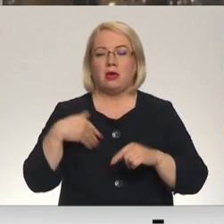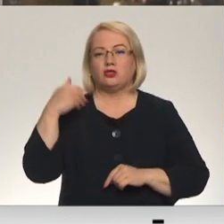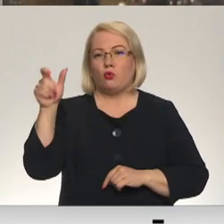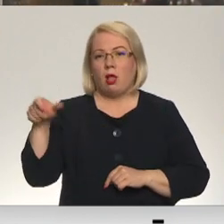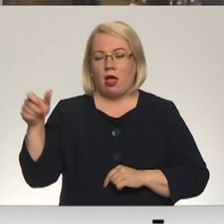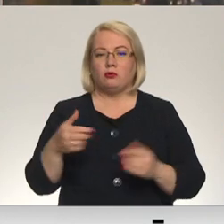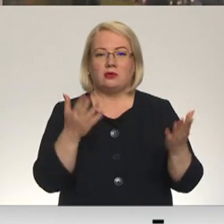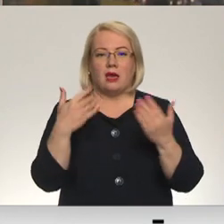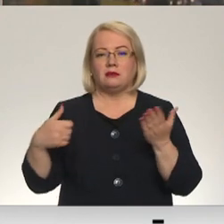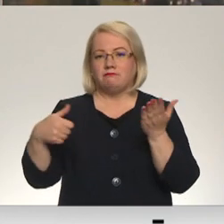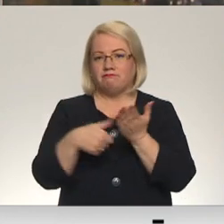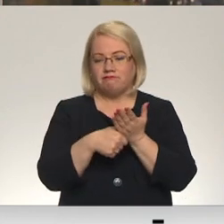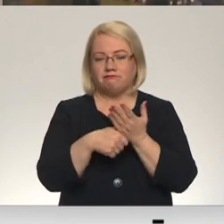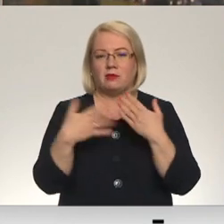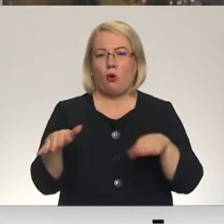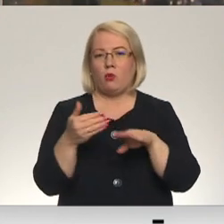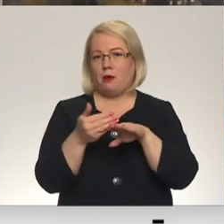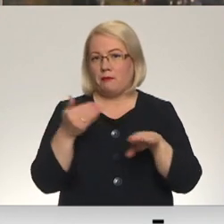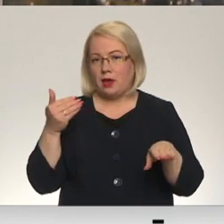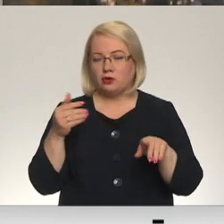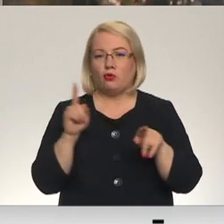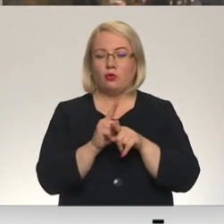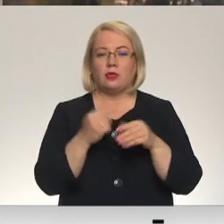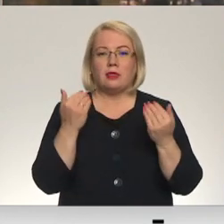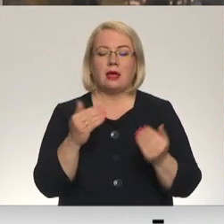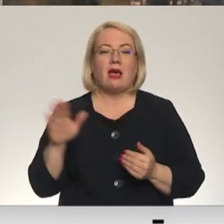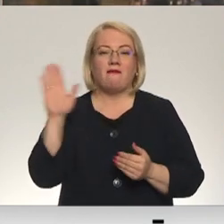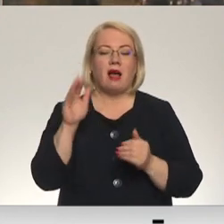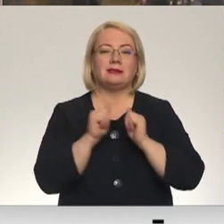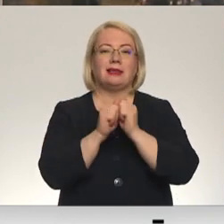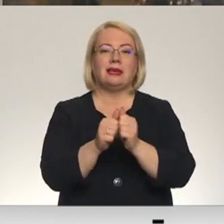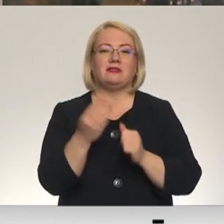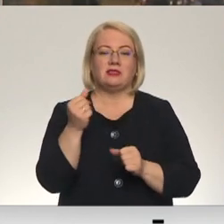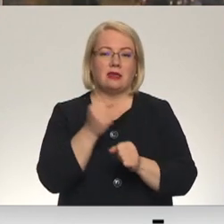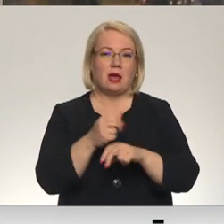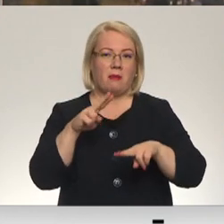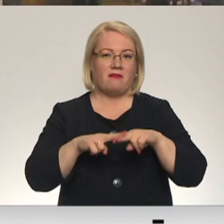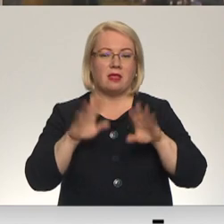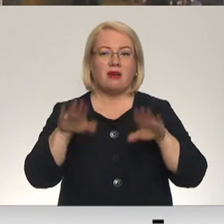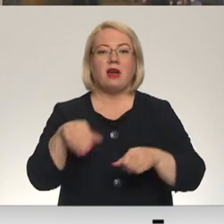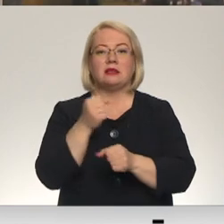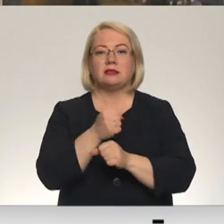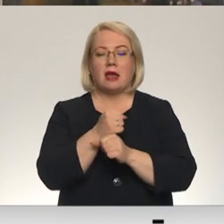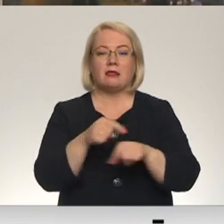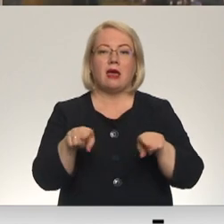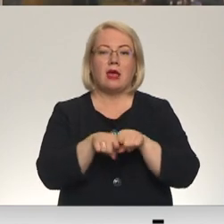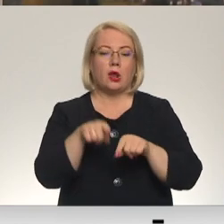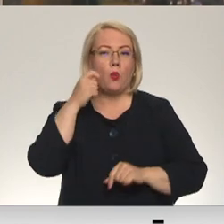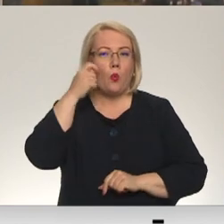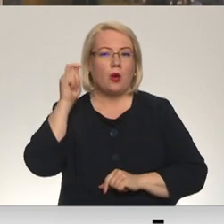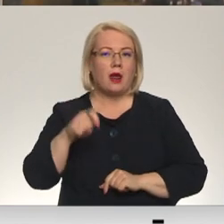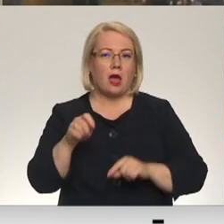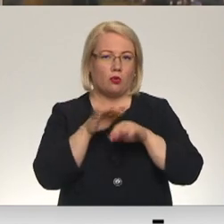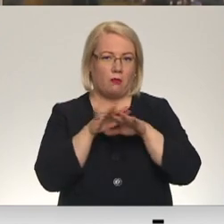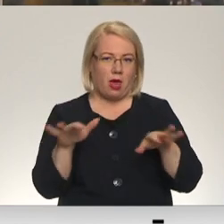reģistrāciju neatlikt. Un vēl šos ar valsts līdzfinansētajās darba vietās drīkstais strādāt arī Ukrainas civiliedzīvotāja bērni.